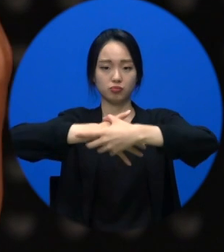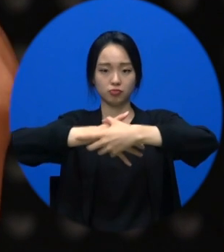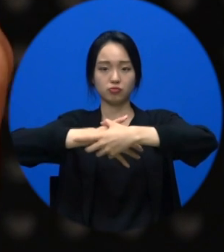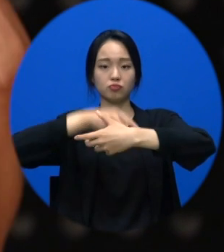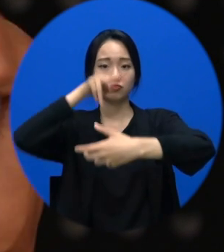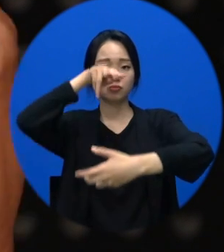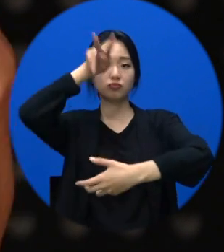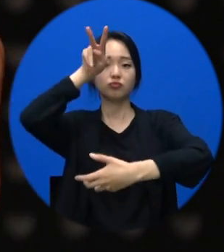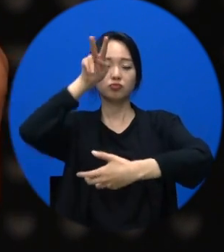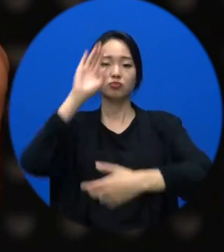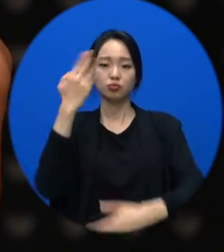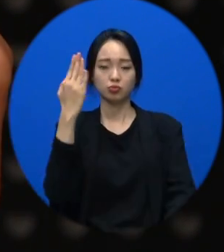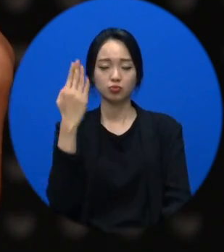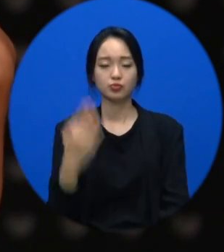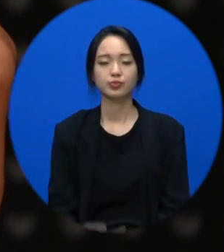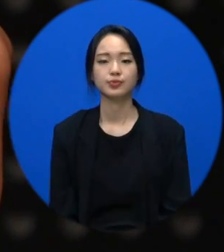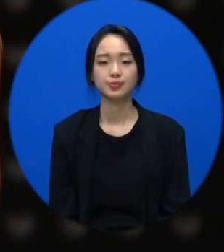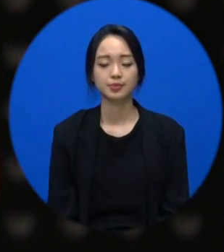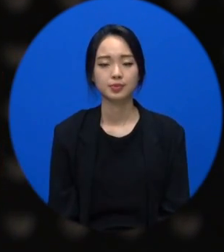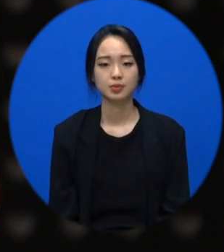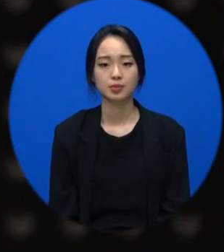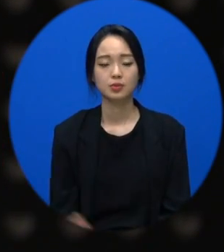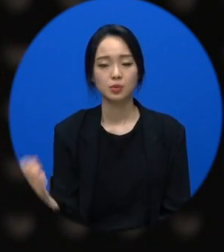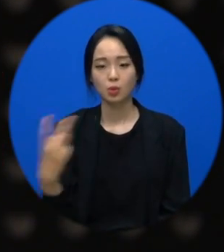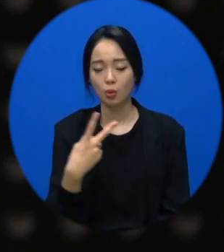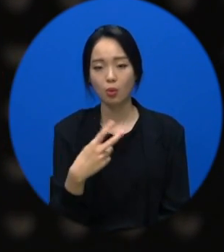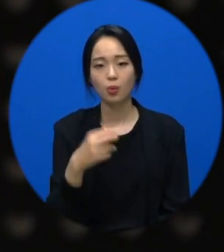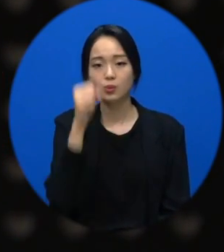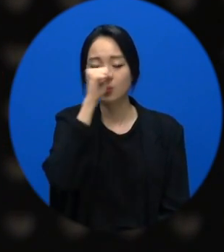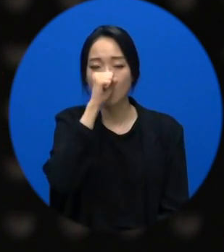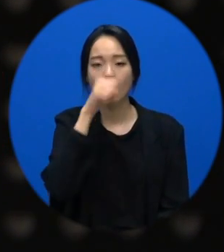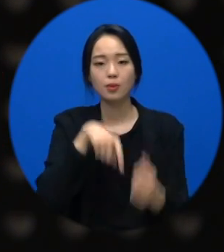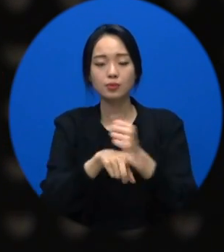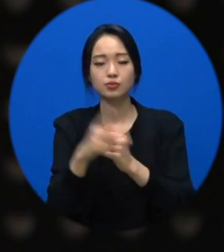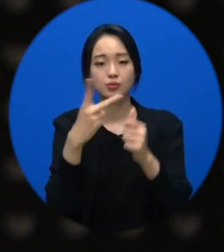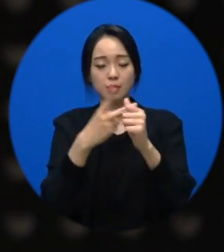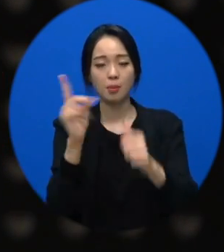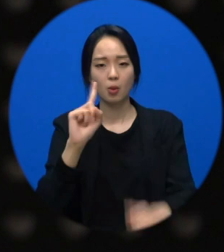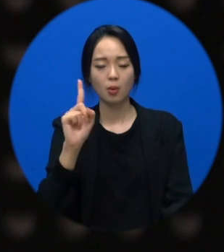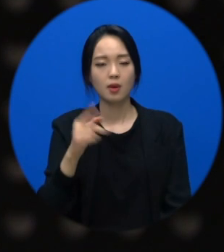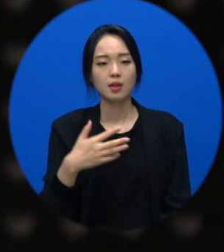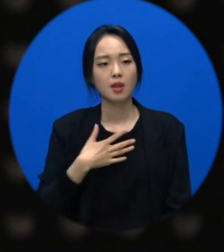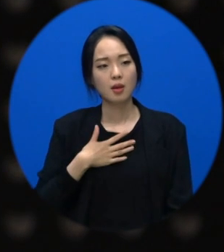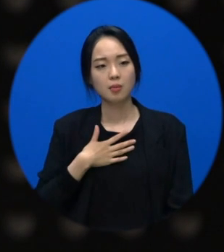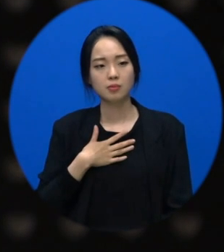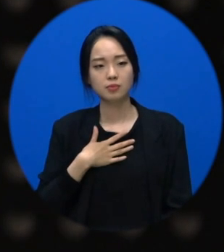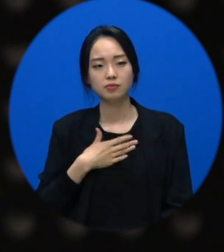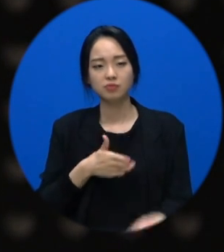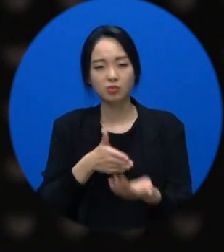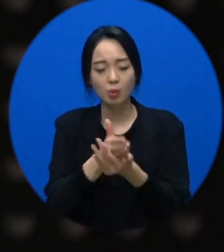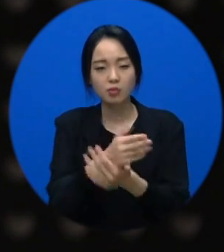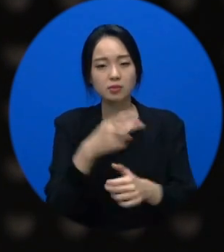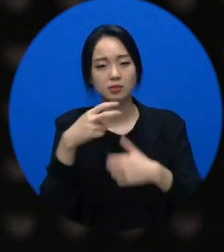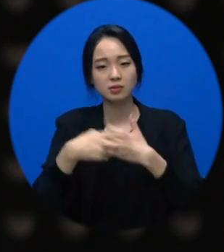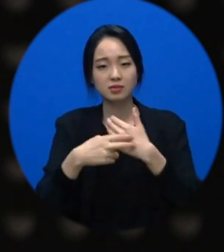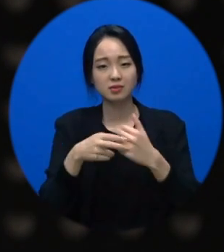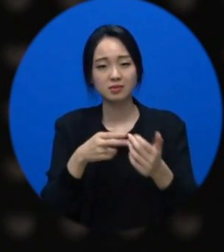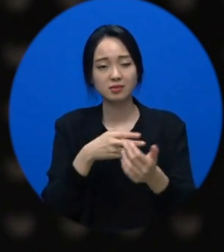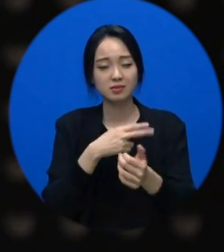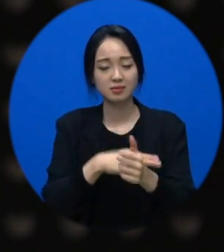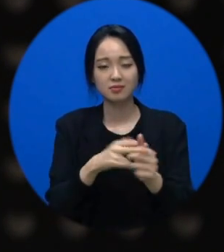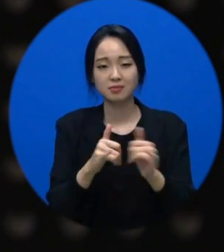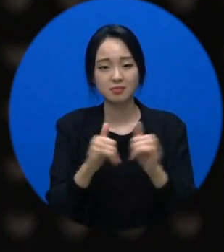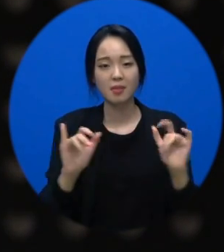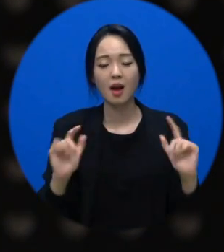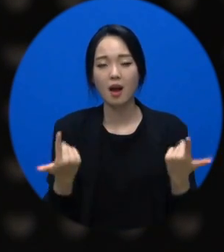굉장히 오랫동안 제가 백팩을 메왔다고 했잖아요. 저는 의사한 선생님이 아니라서 그 의학적인 건 잘 모르겠는데 한 군데에